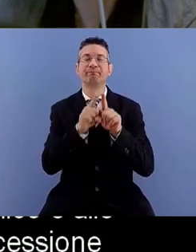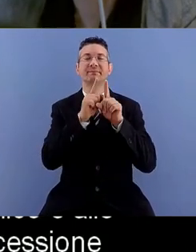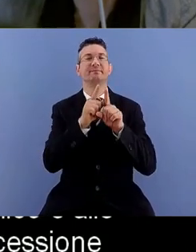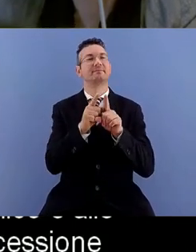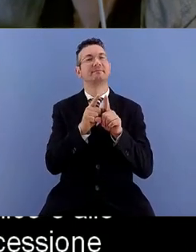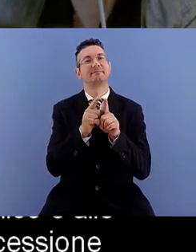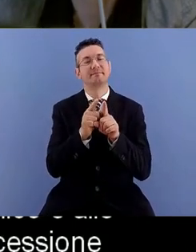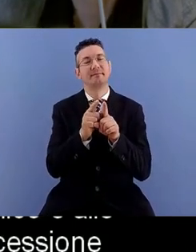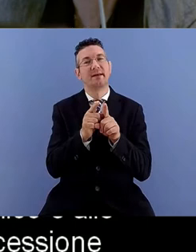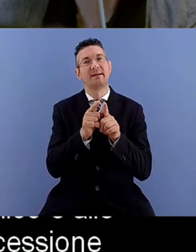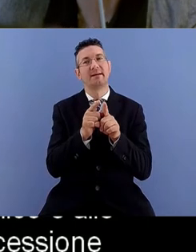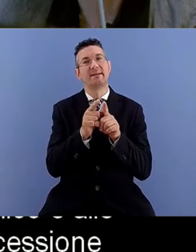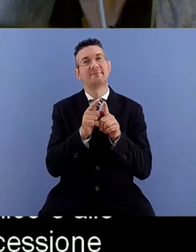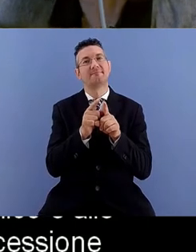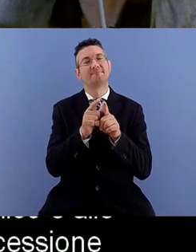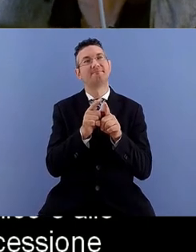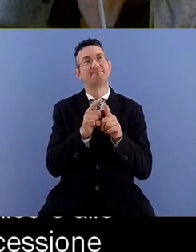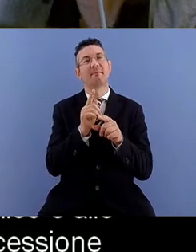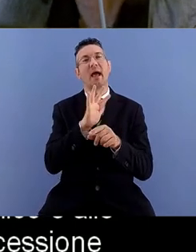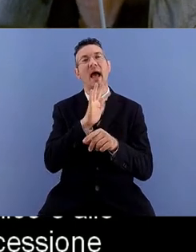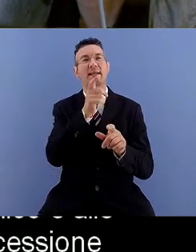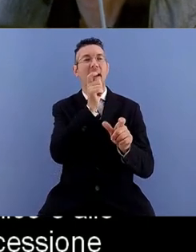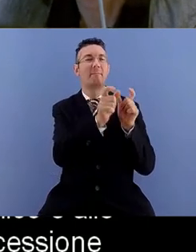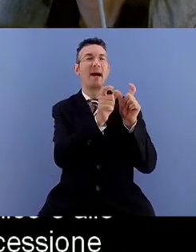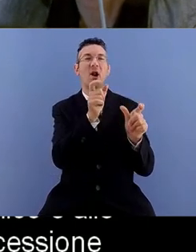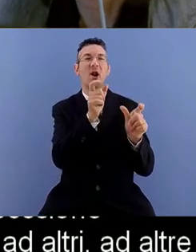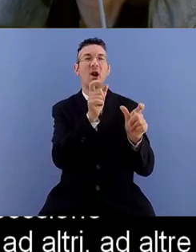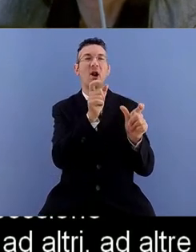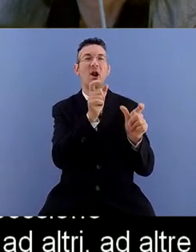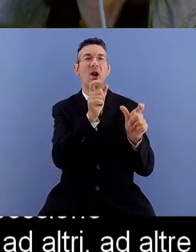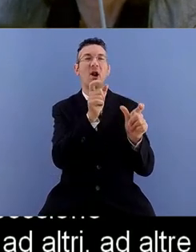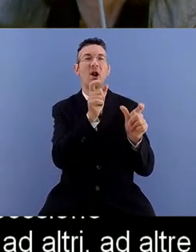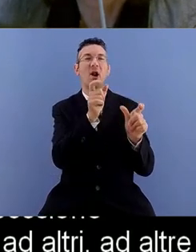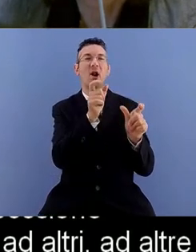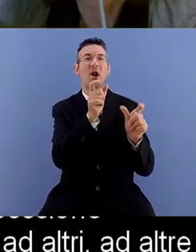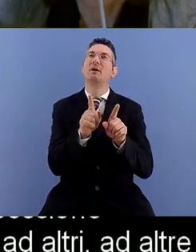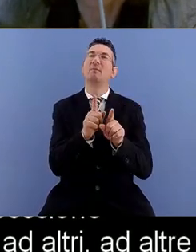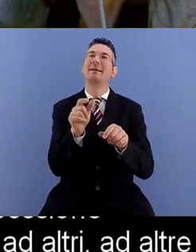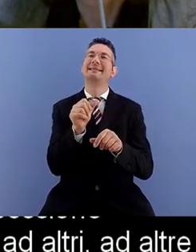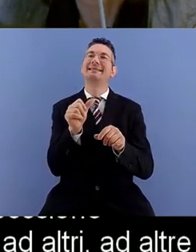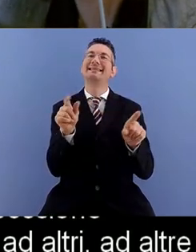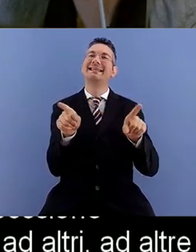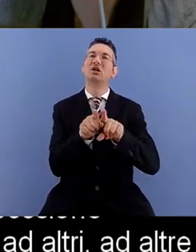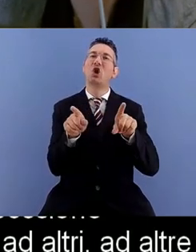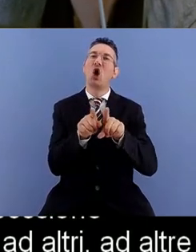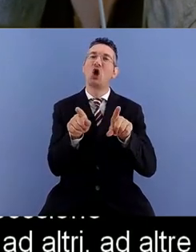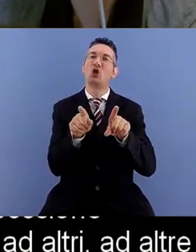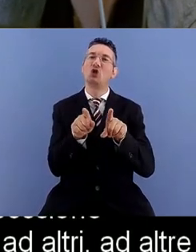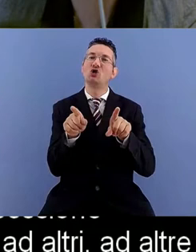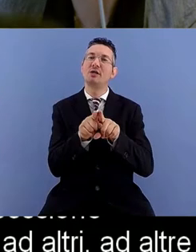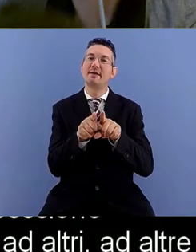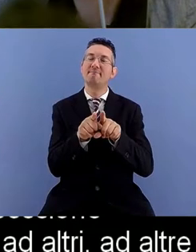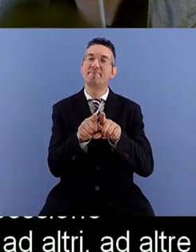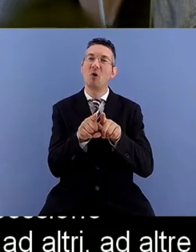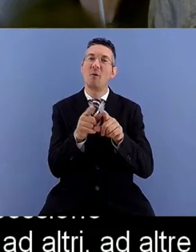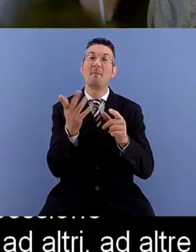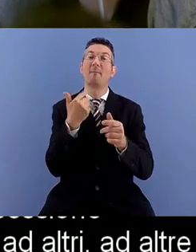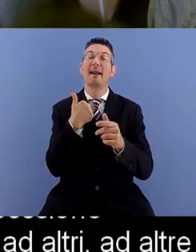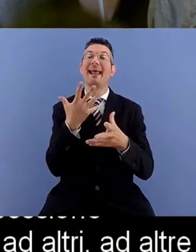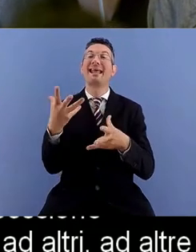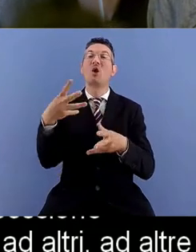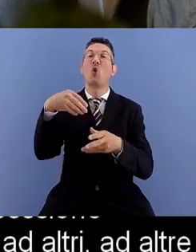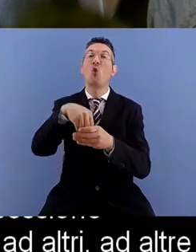ad altre parole che talvolta vengono considerate come sinonimo penso innanzitutto la parola inclusione